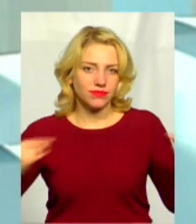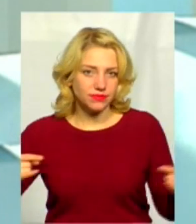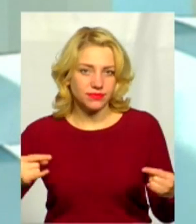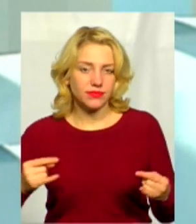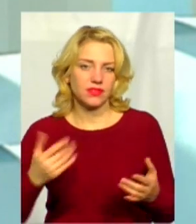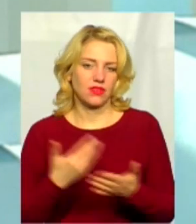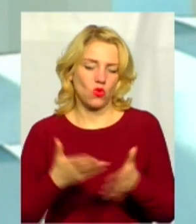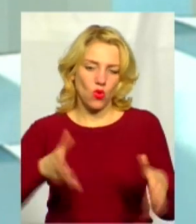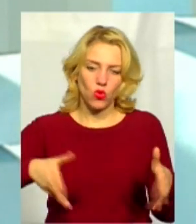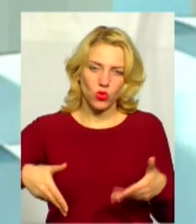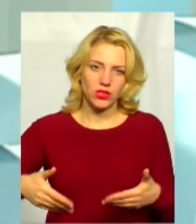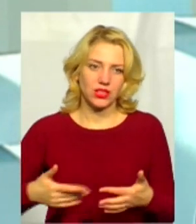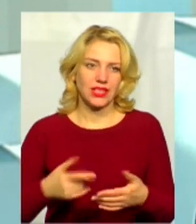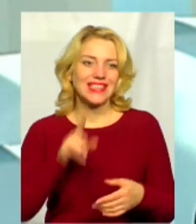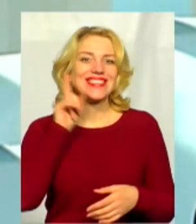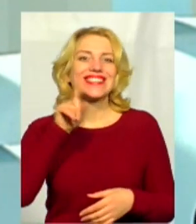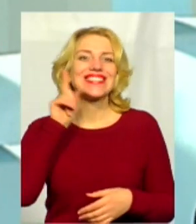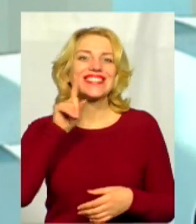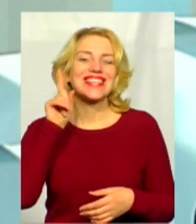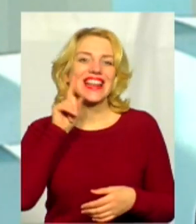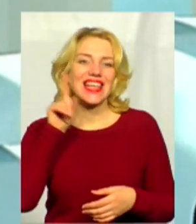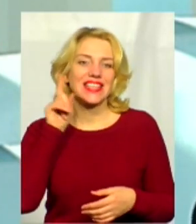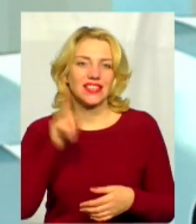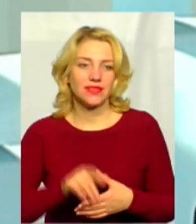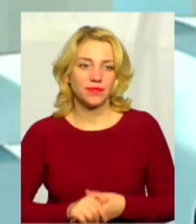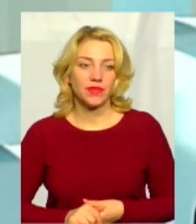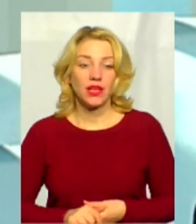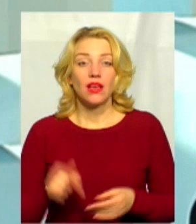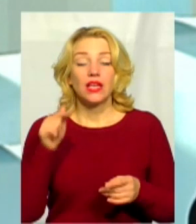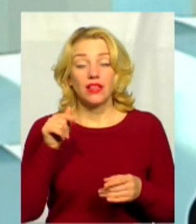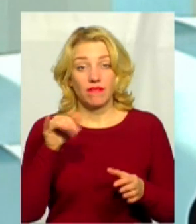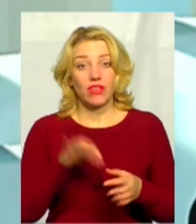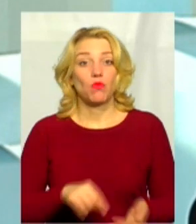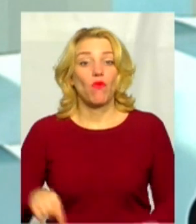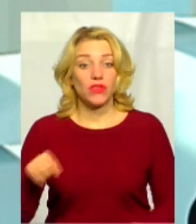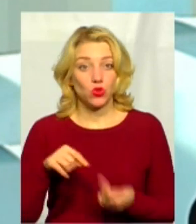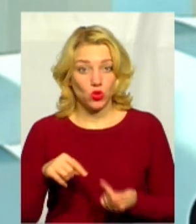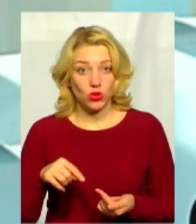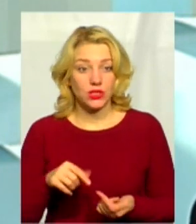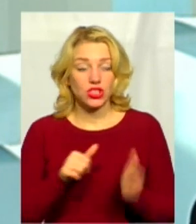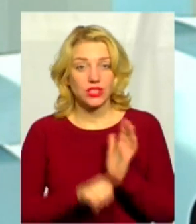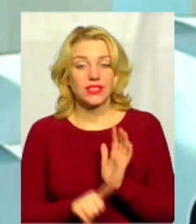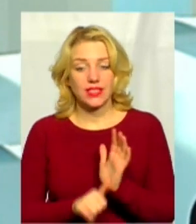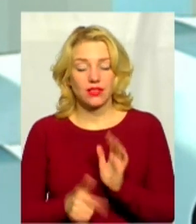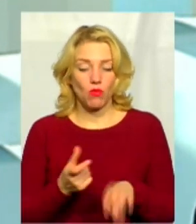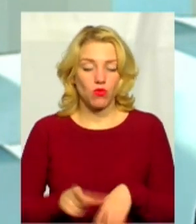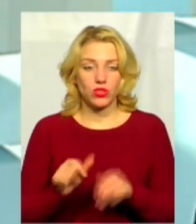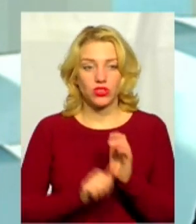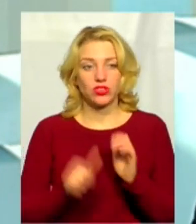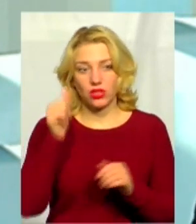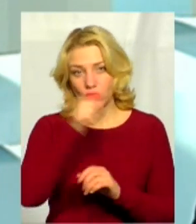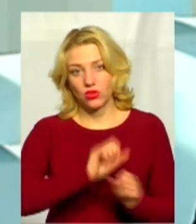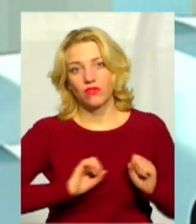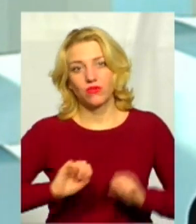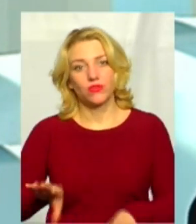городів і так далі. Тобто зелені фактично відходи. Відповідно, понад 60 років на сміттєзвалище